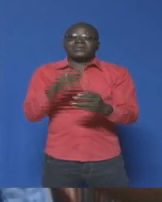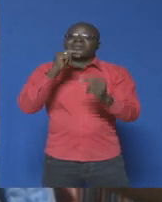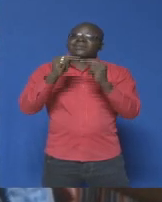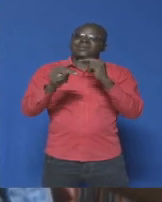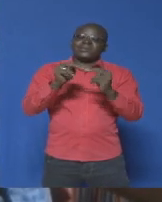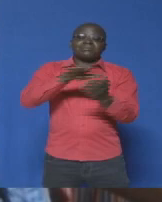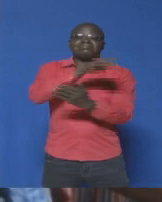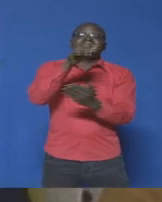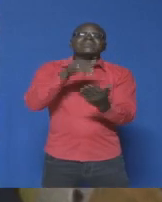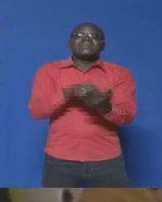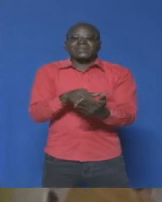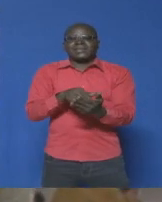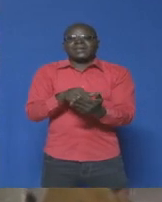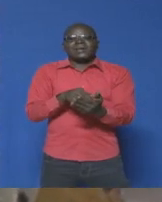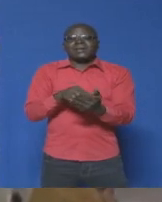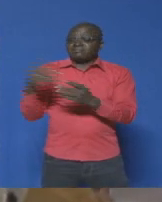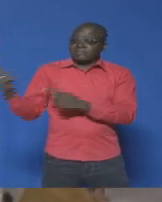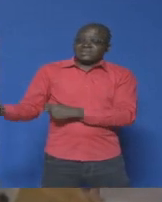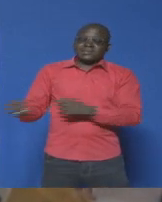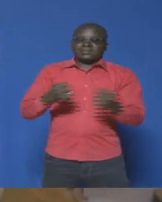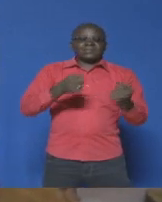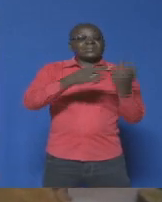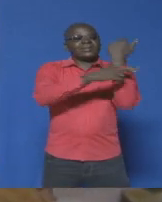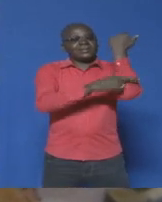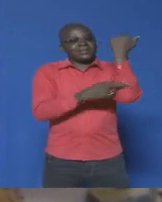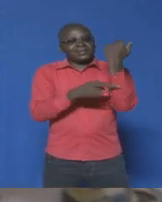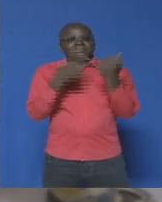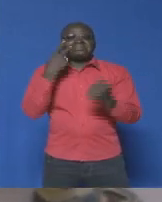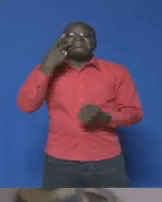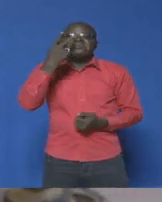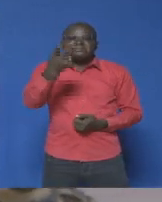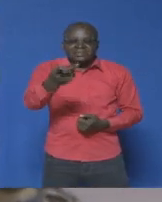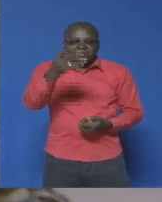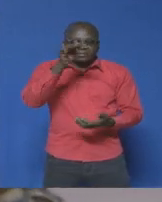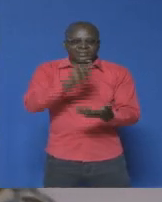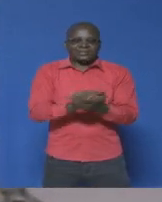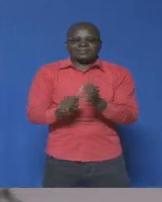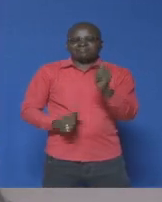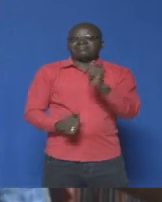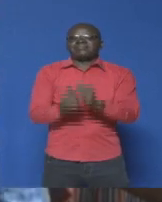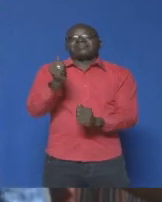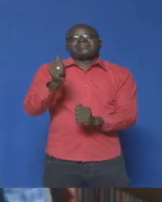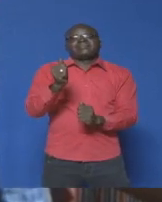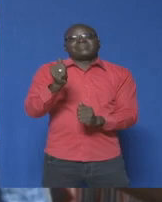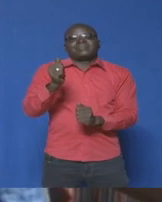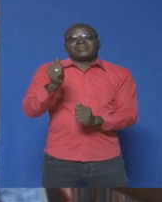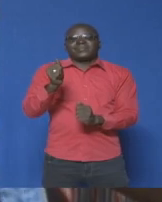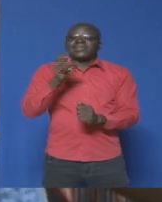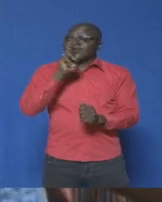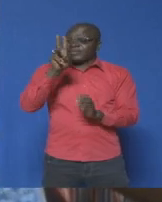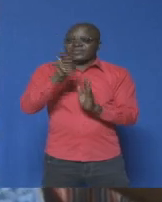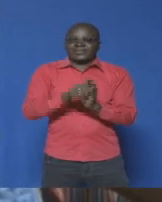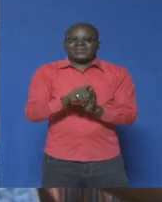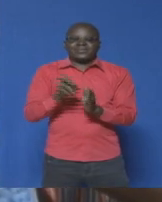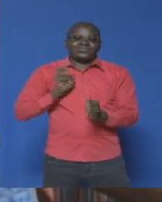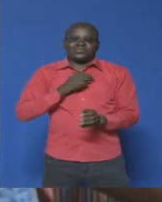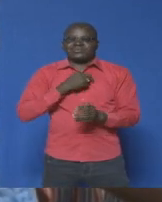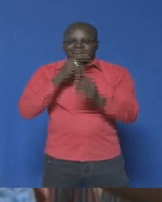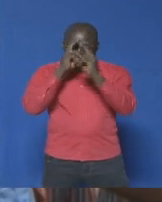déporte au niveau régional pour voir ce qui s'y passe. Voilà, donc vraiment nous sommes honorés pour cela.